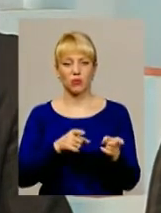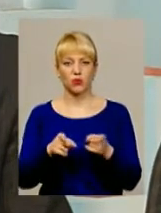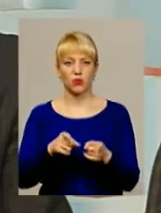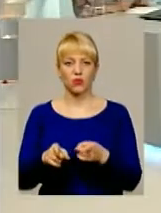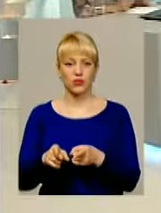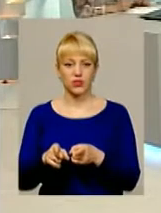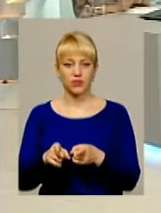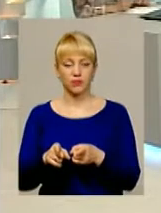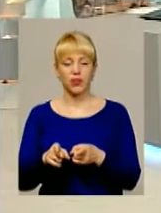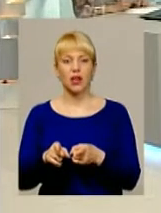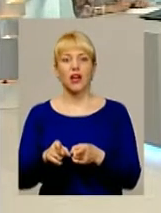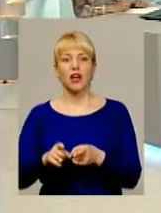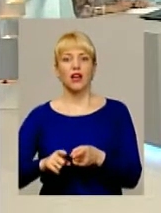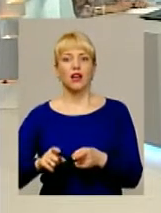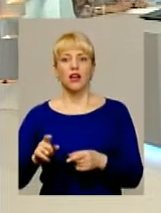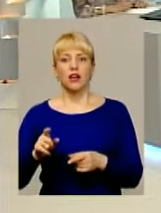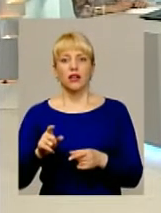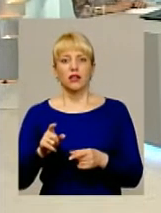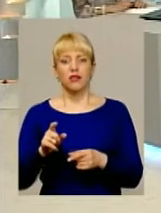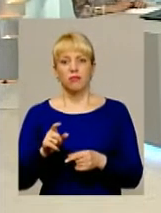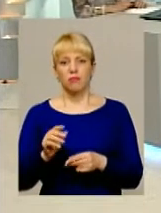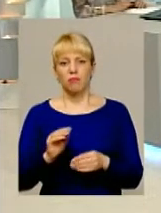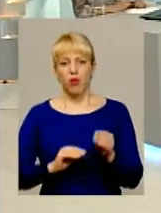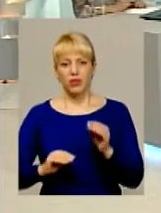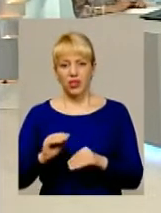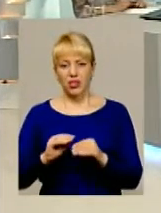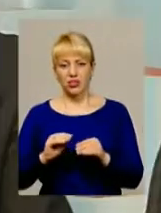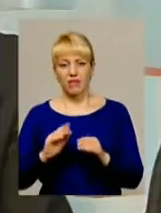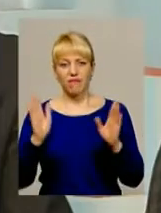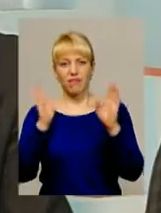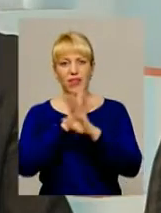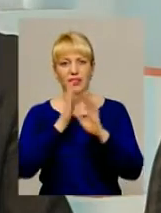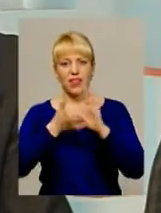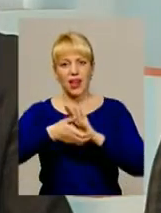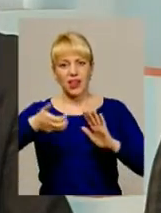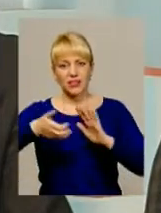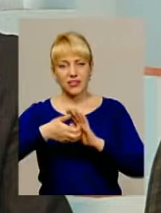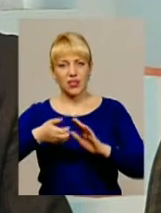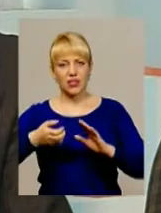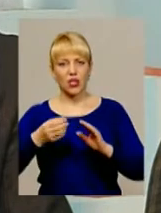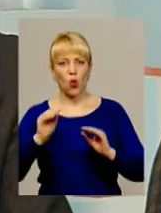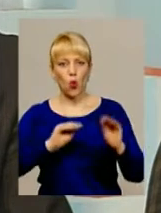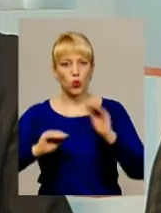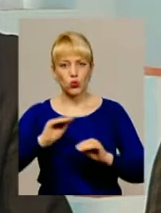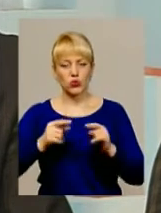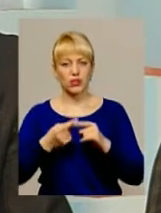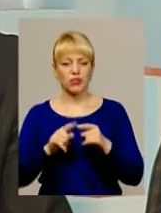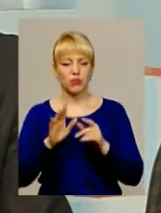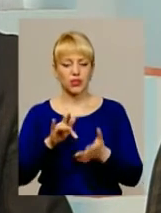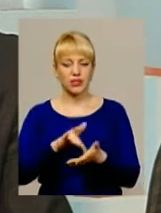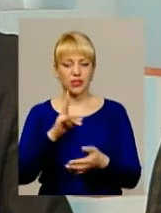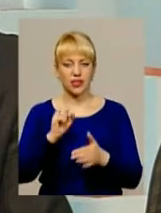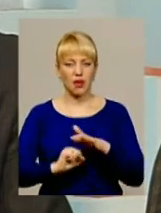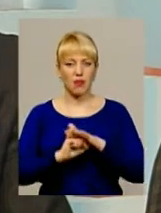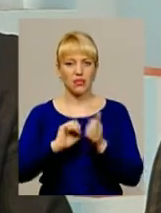монтажників санітарно-вентиляційних конструкцій. Цей центр буде створений на базі Кам